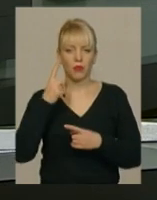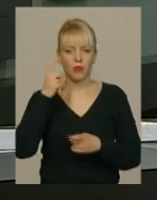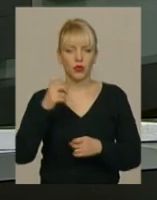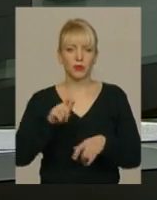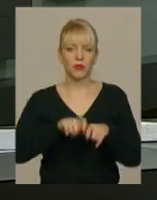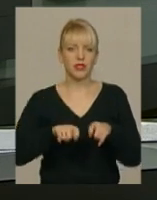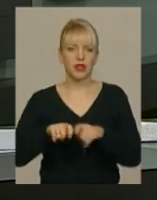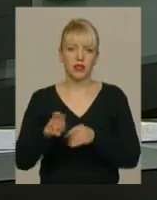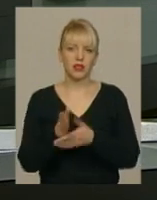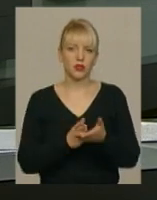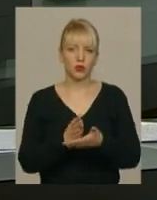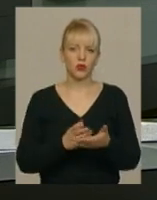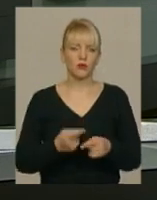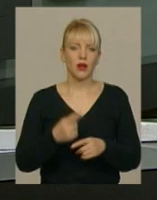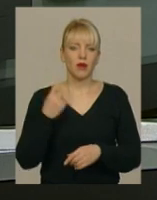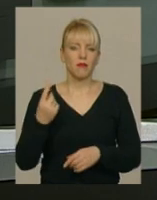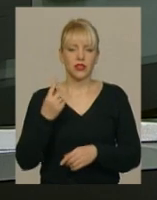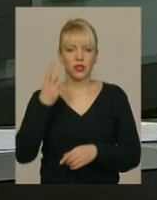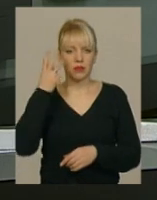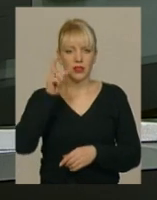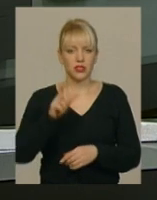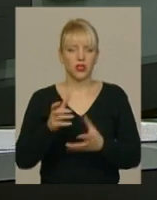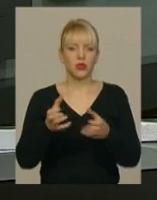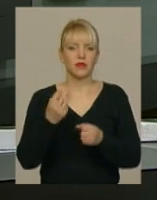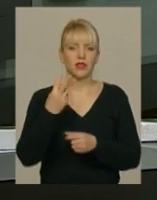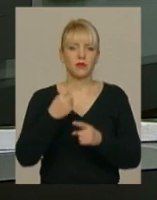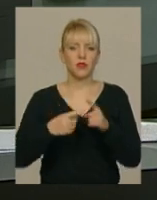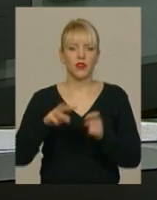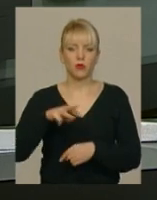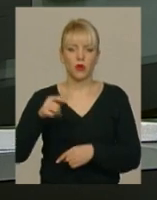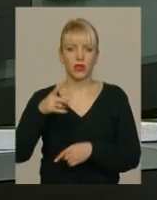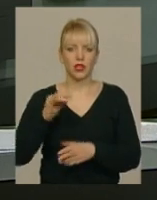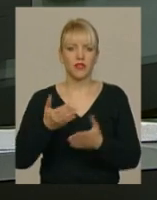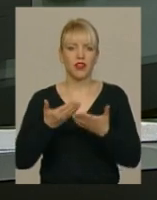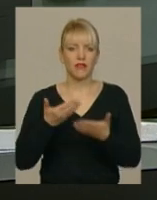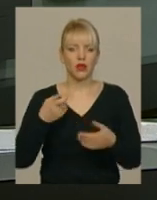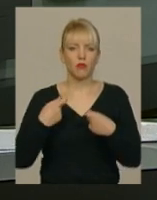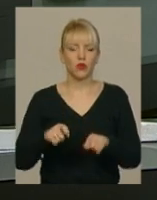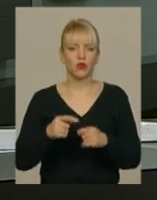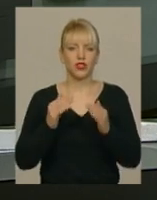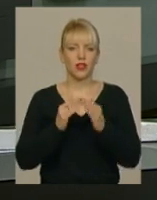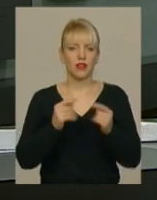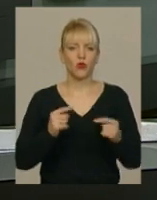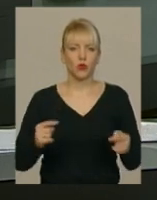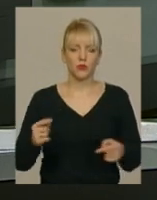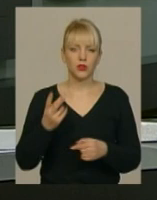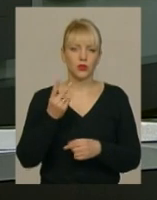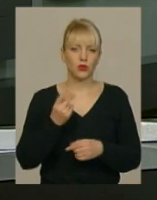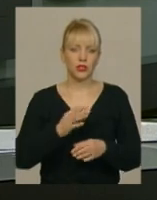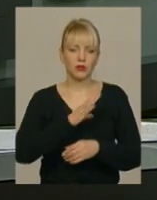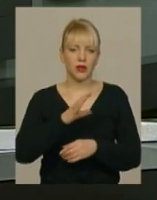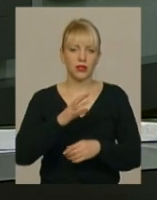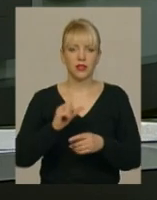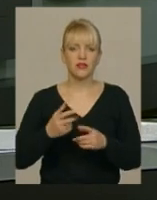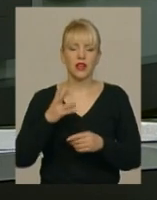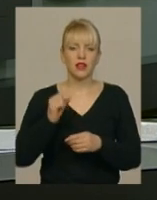служби Віктор Чиж, перший хмельничанин отримав майже 3,5 млн грн від продажу нерухомості, інший збагатився на 15 млн за